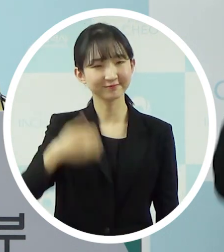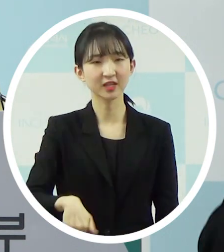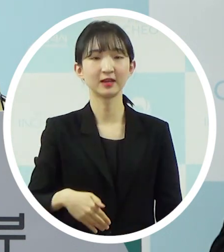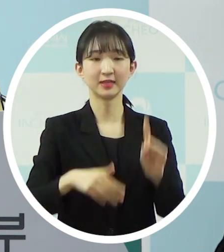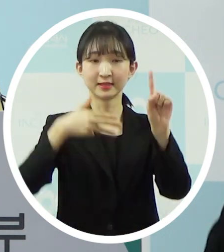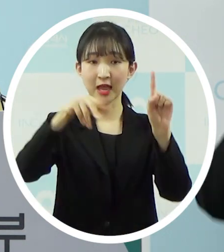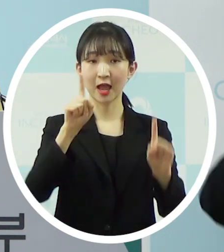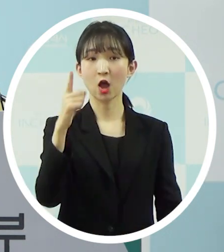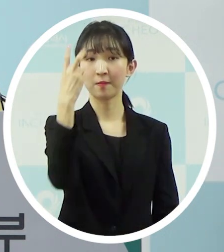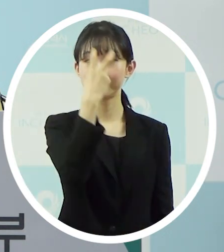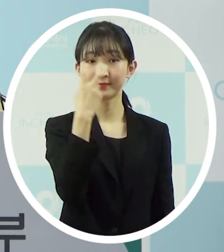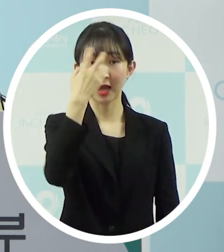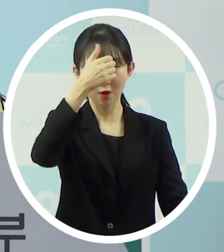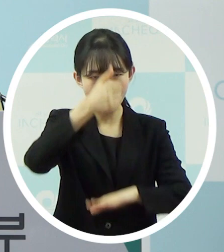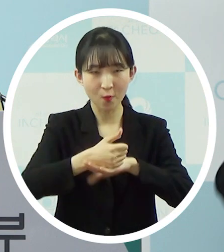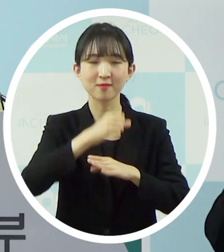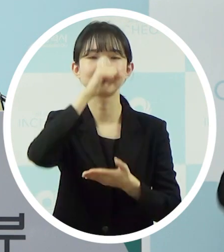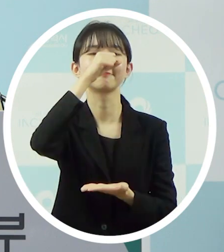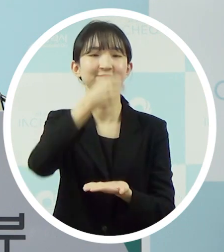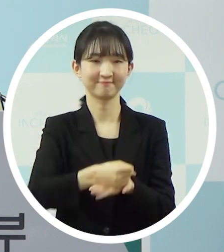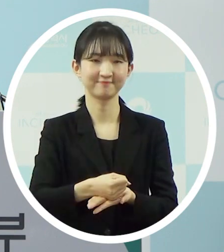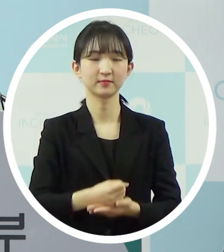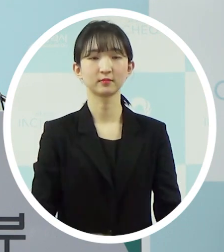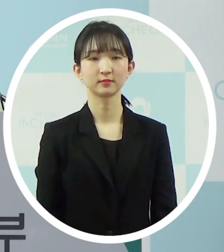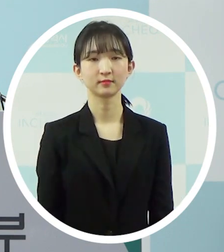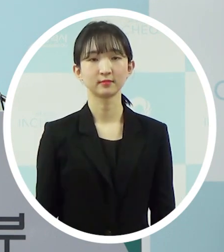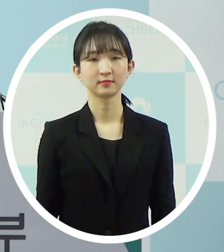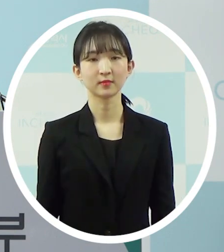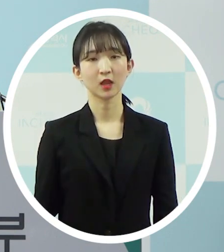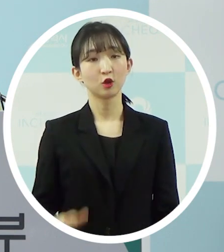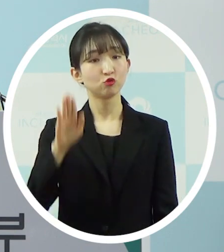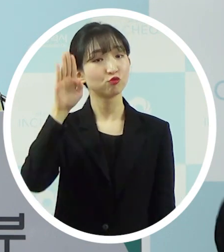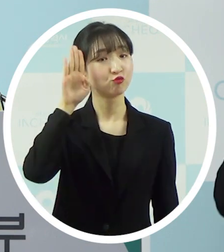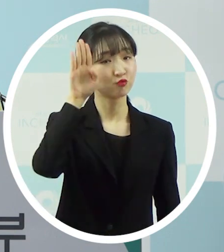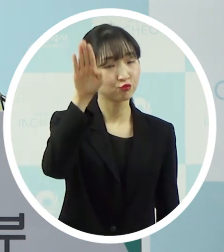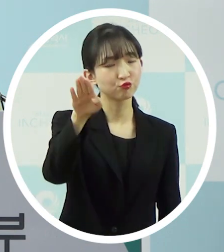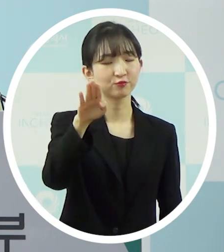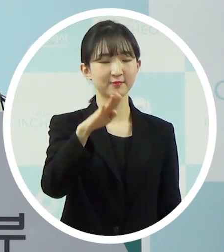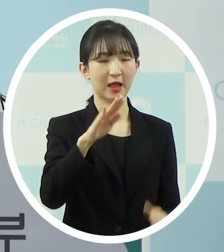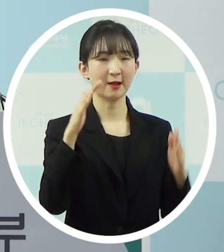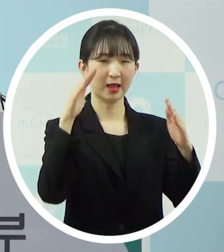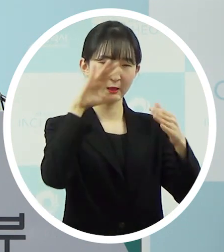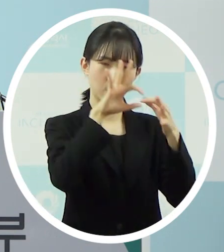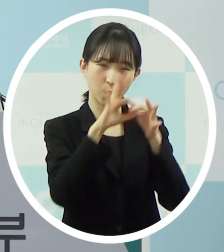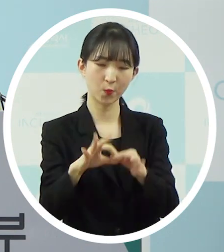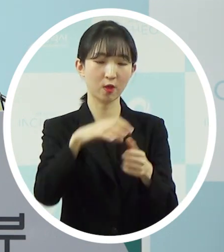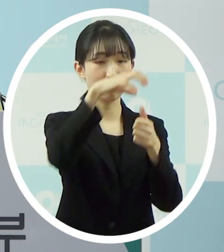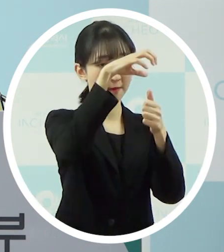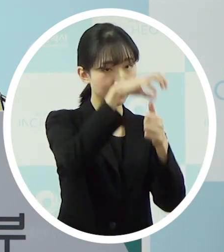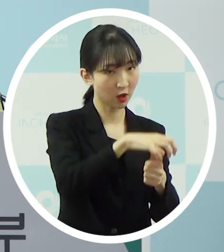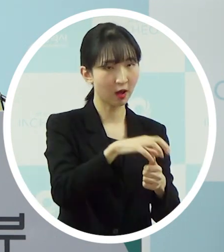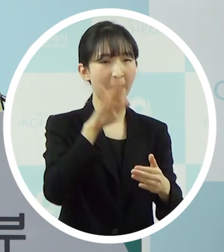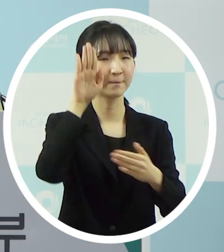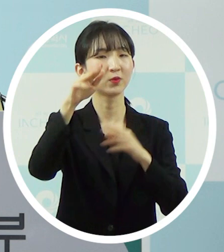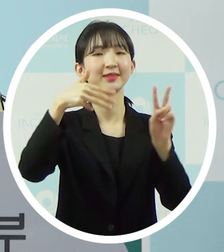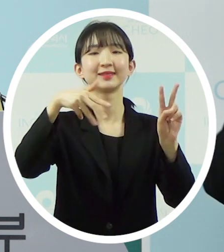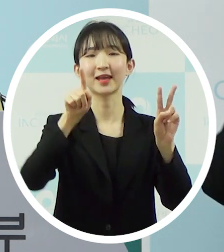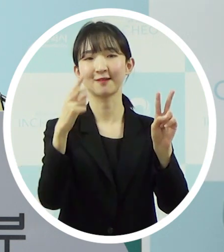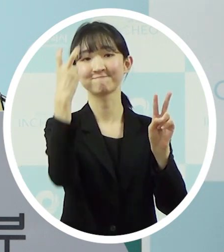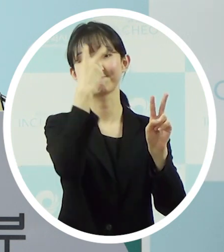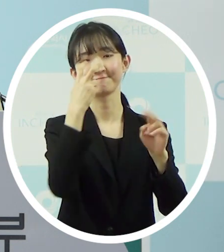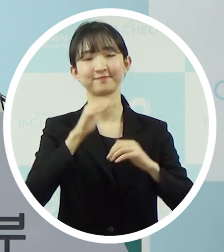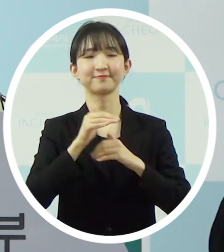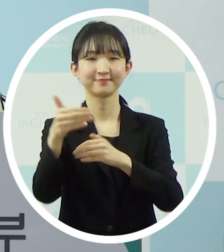검사에서 음성 판정을 받았습니다. 추후 격리를 유지하면서 2차 검사를 진행할